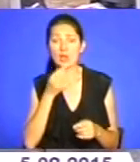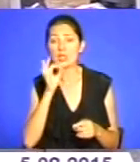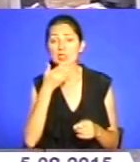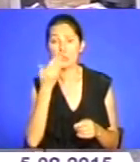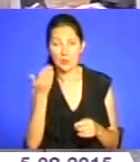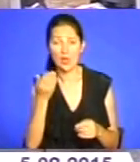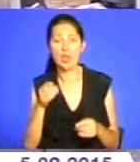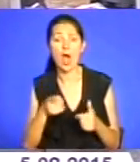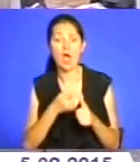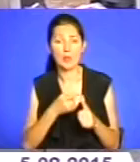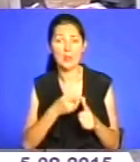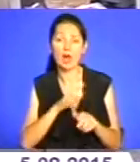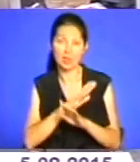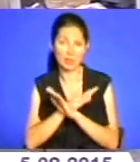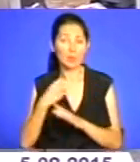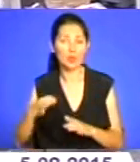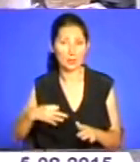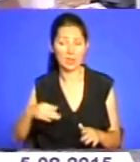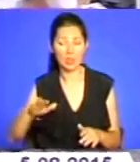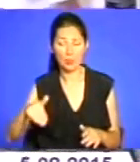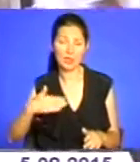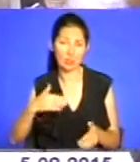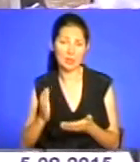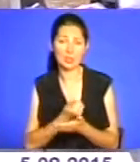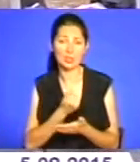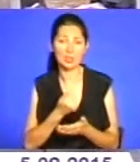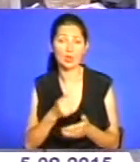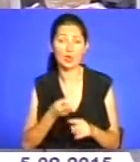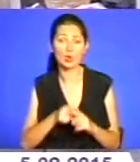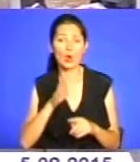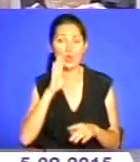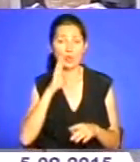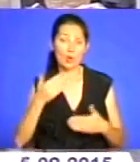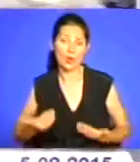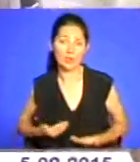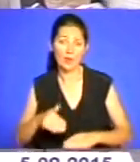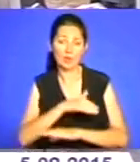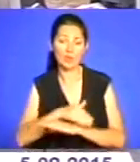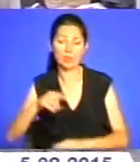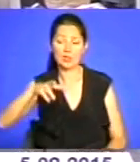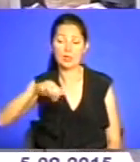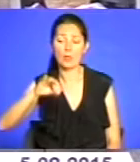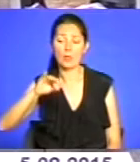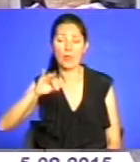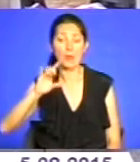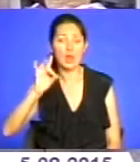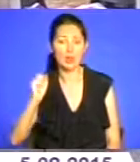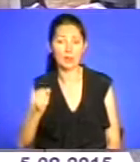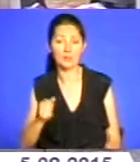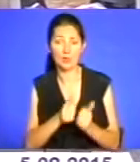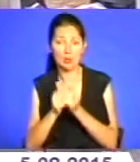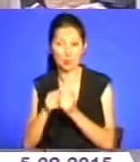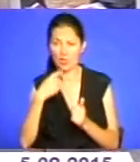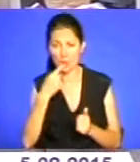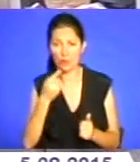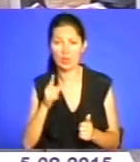І пізніше ми знайшли цю жінку, вона живе на вулиці Мира. Сусіди відкликалися про них,